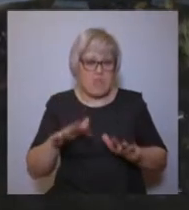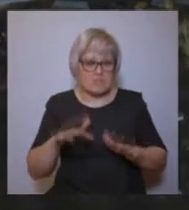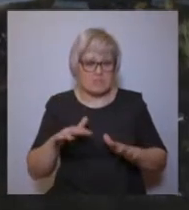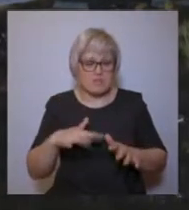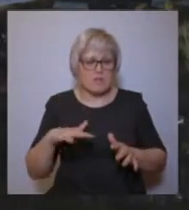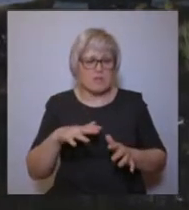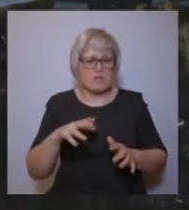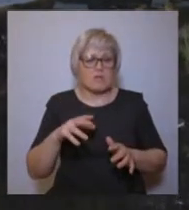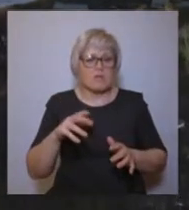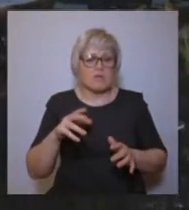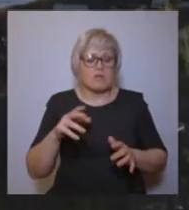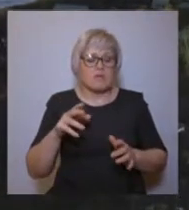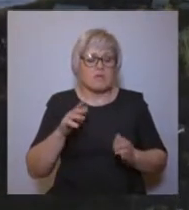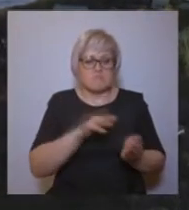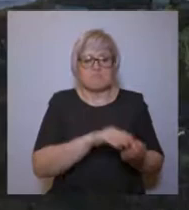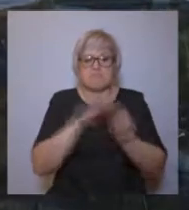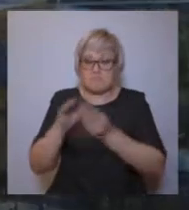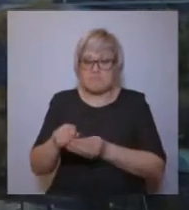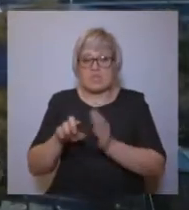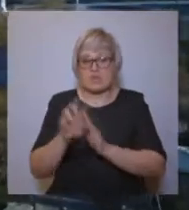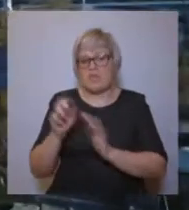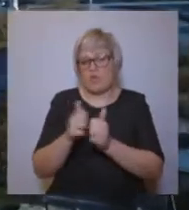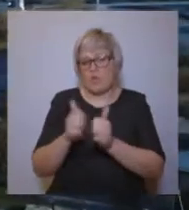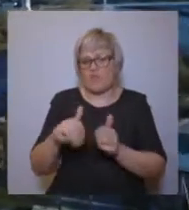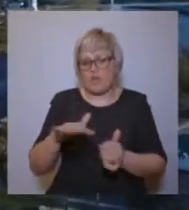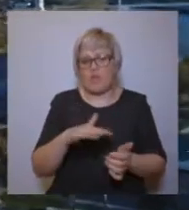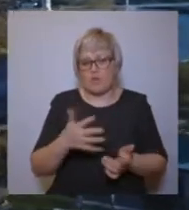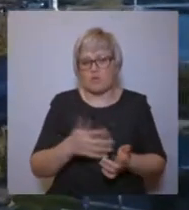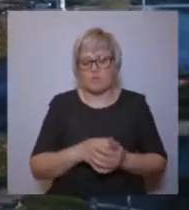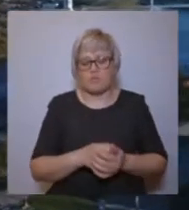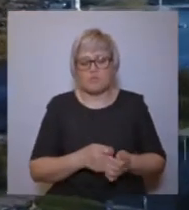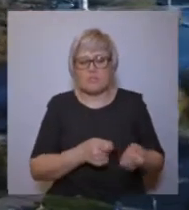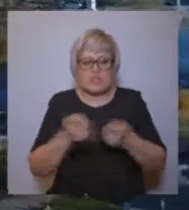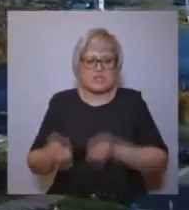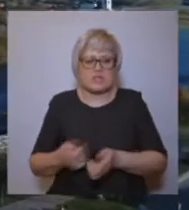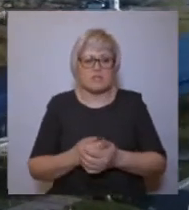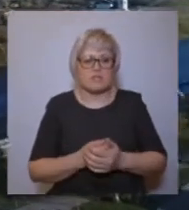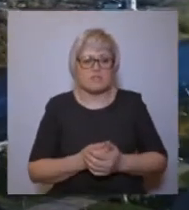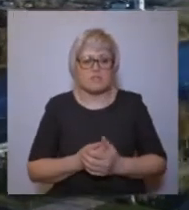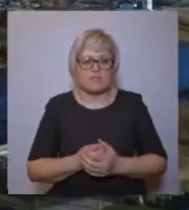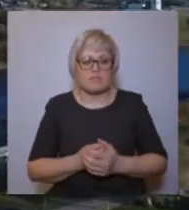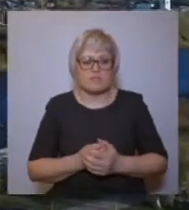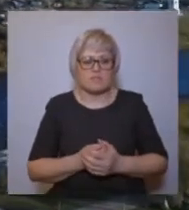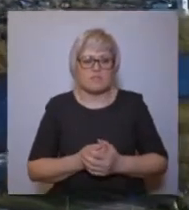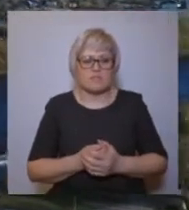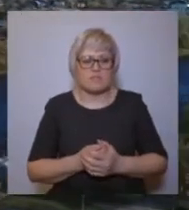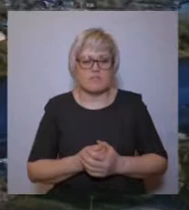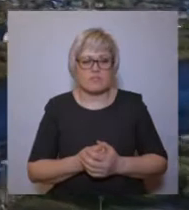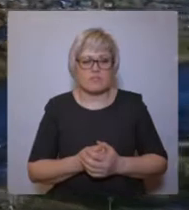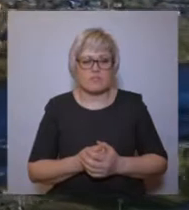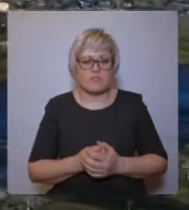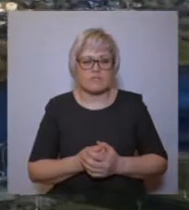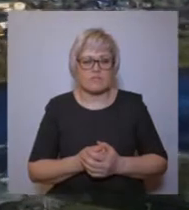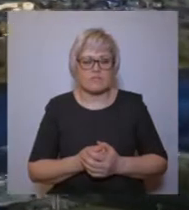октября останки митрополита Филофея были перенесены из Вознесенско-Георгиевского храма на другой берег реки Туры, Свято